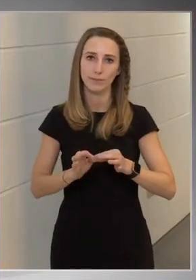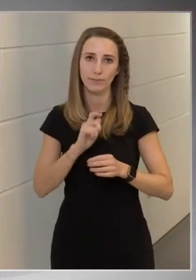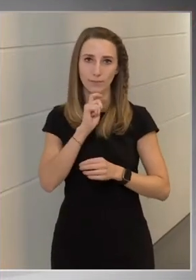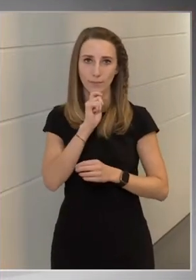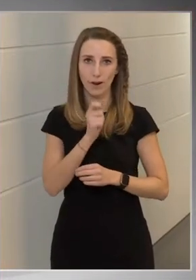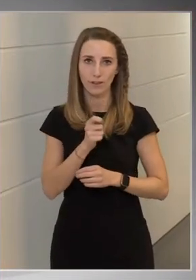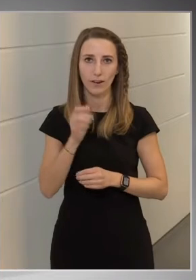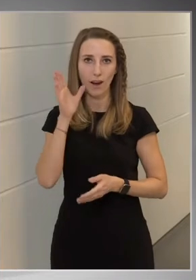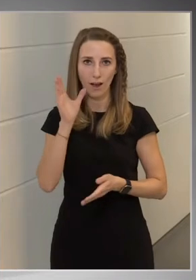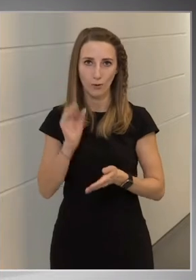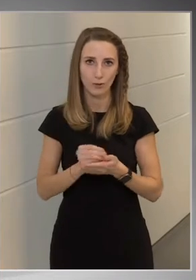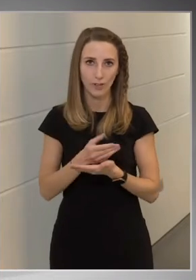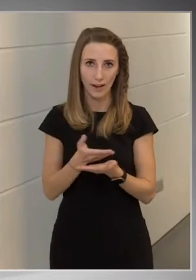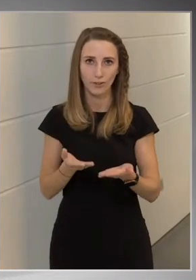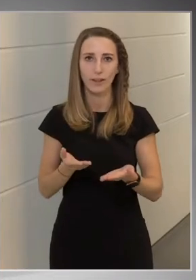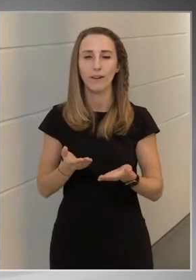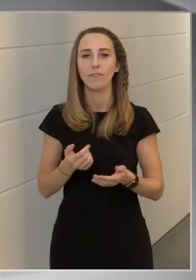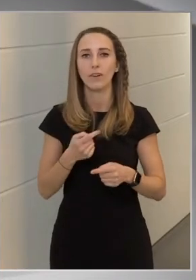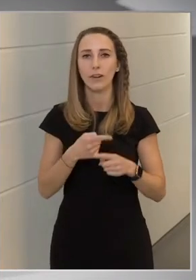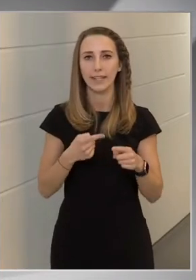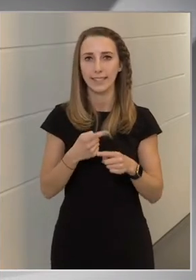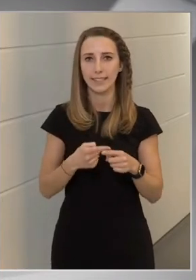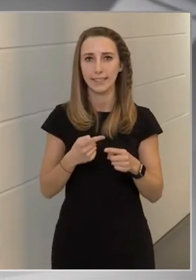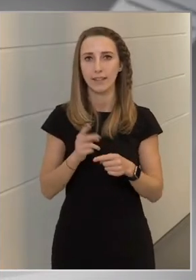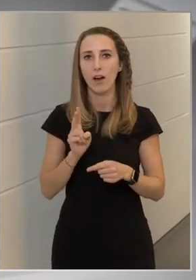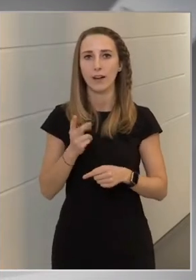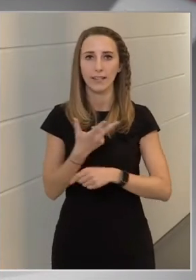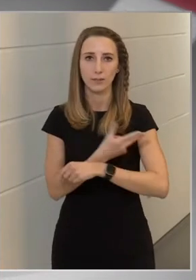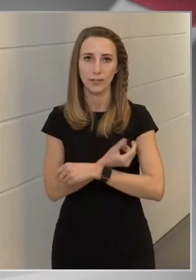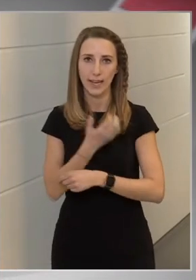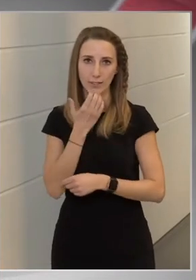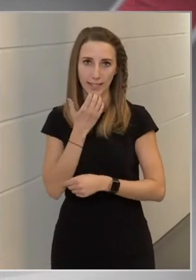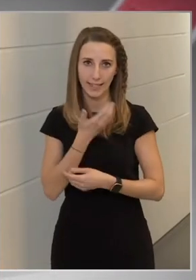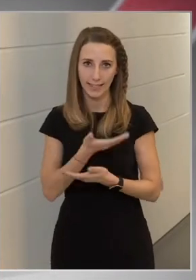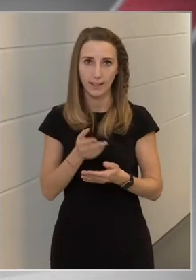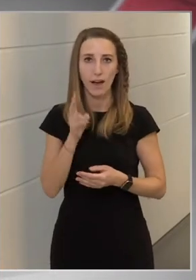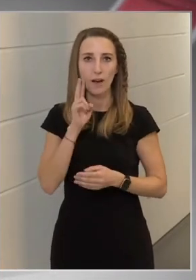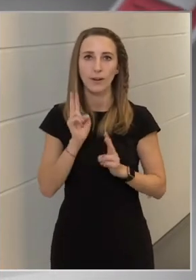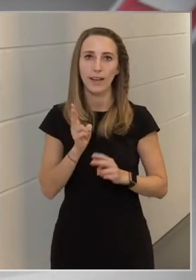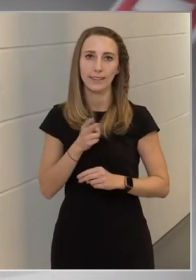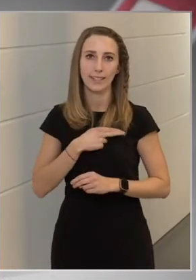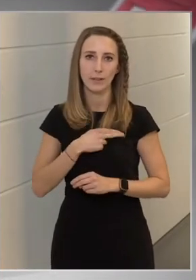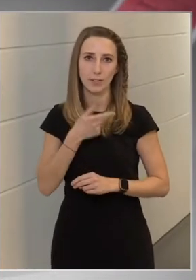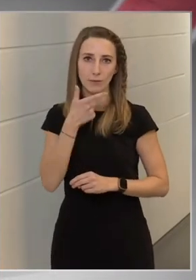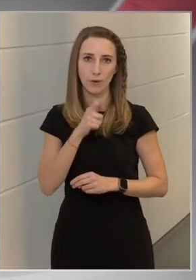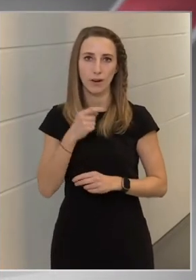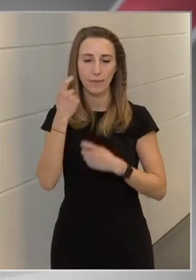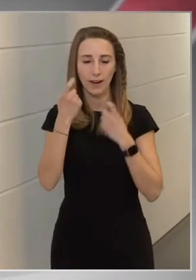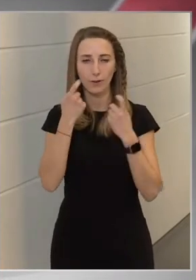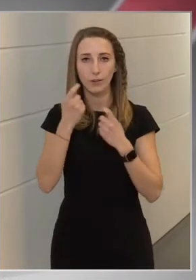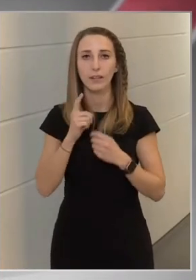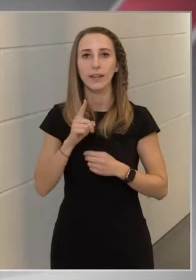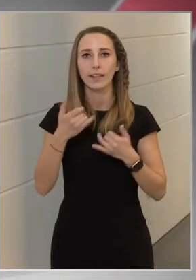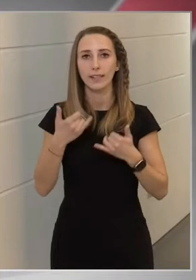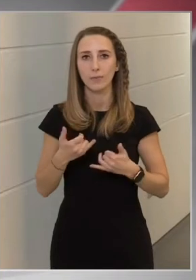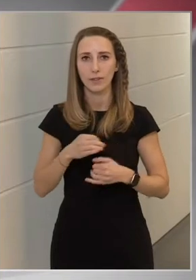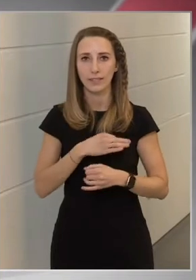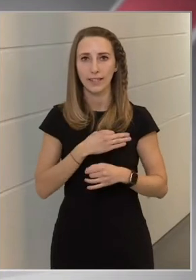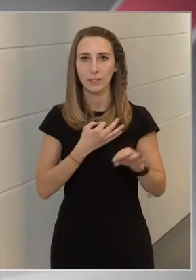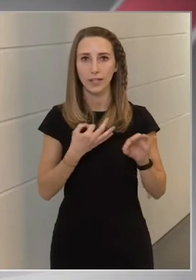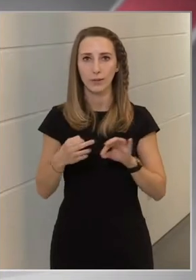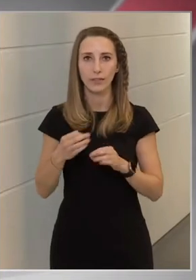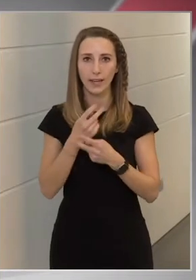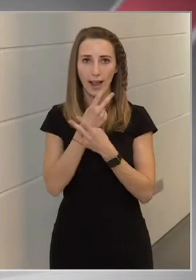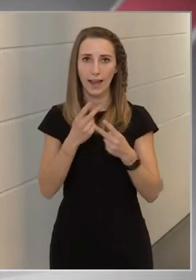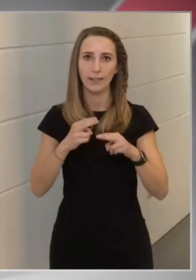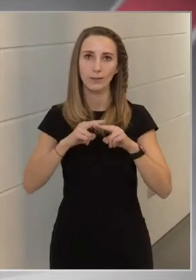lakosságot, vagy azt a részét, aki az oltást igényli, akkor lehet érdemes lenni ebben gondolkodni, de ma az egészségügyi